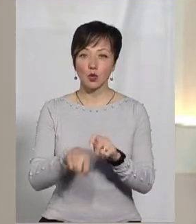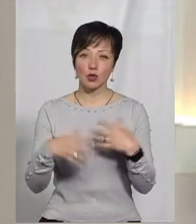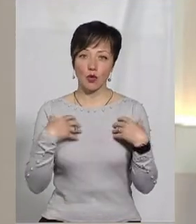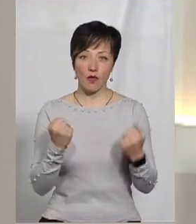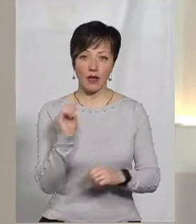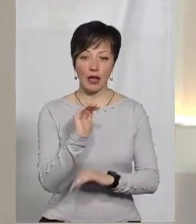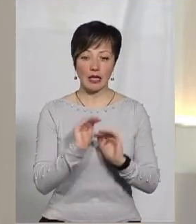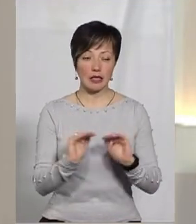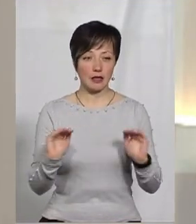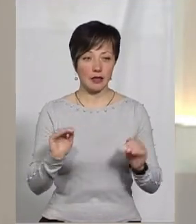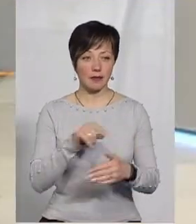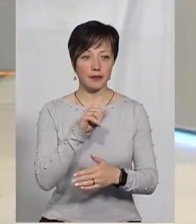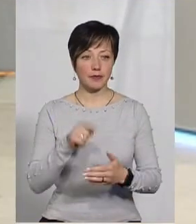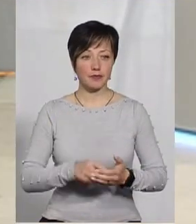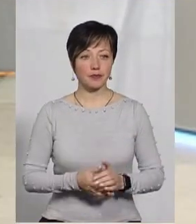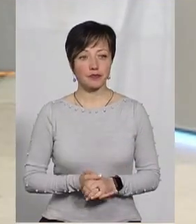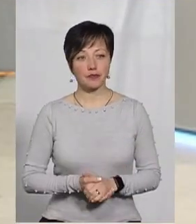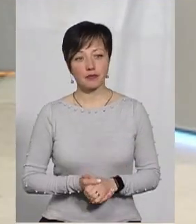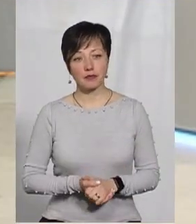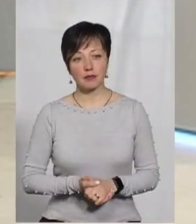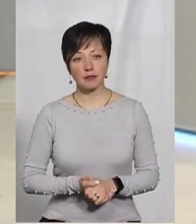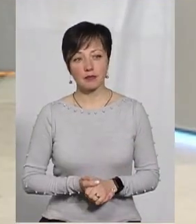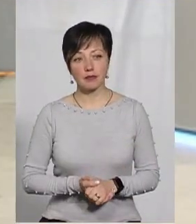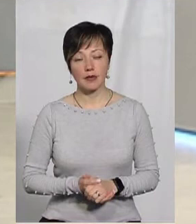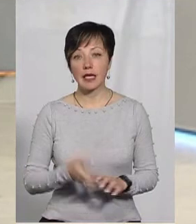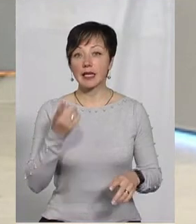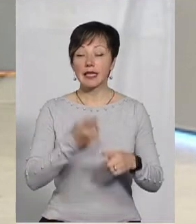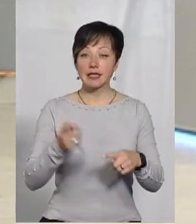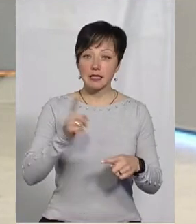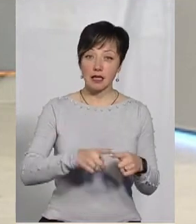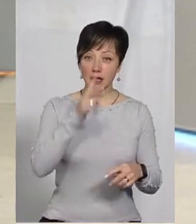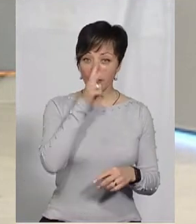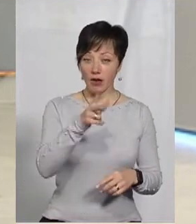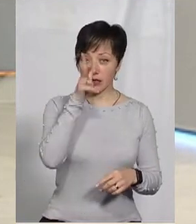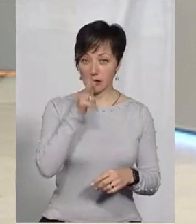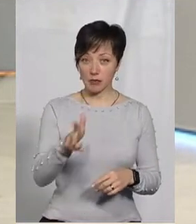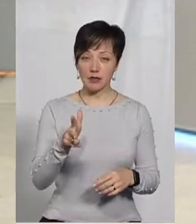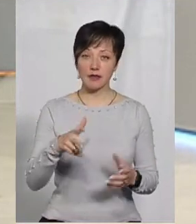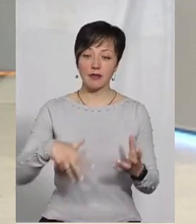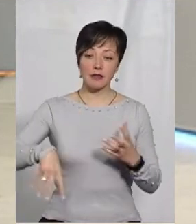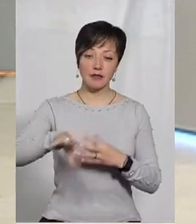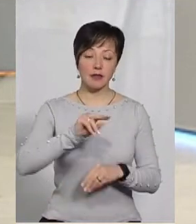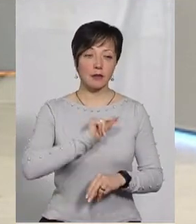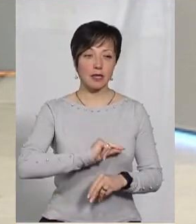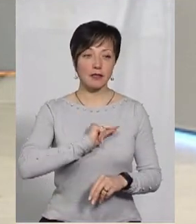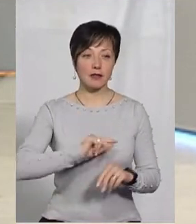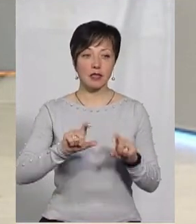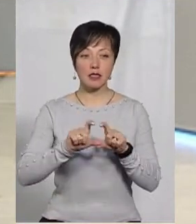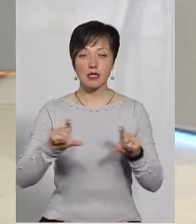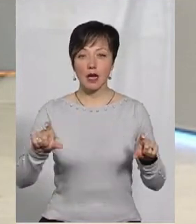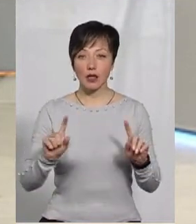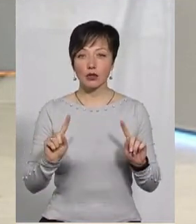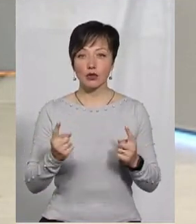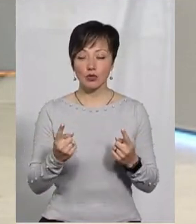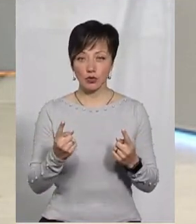'ям діток? Я вам можу сказати, що цих 2-3 місяці всі працівники закладу